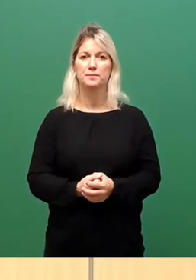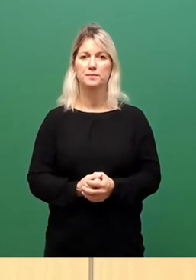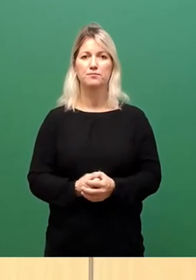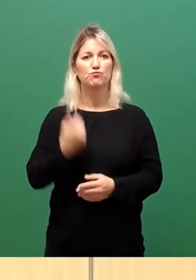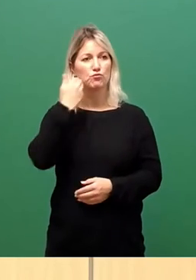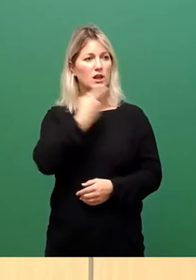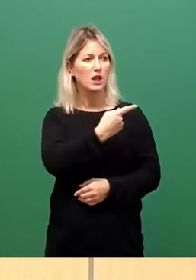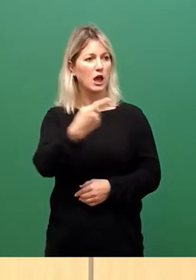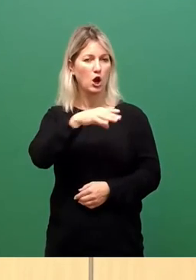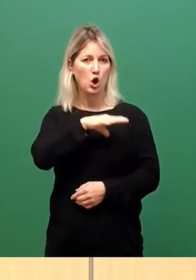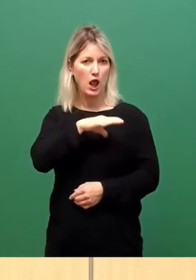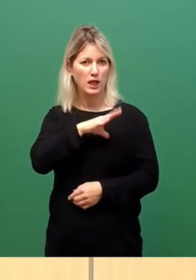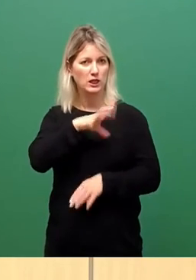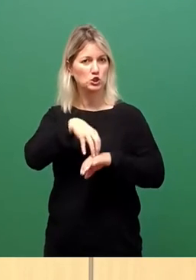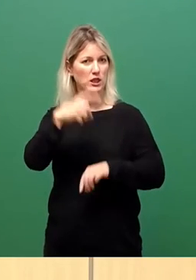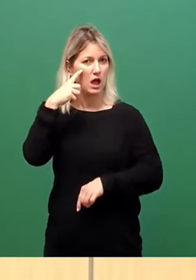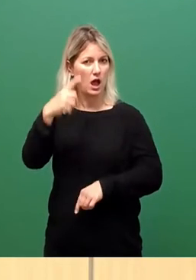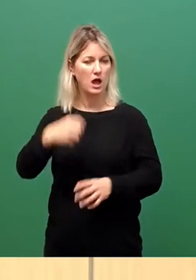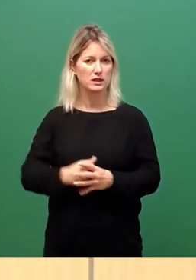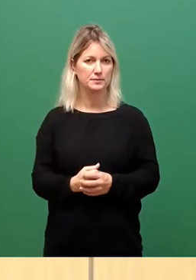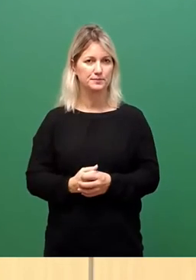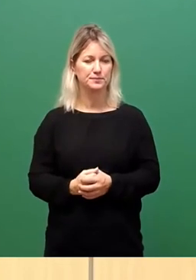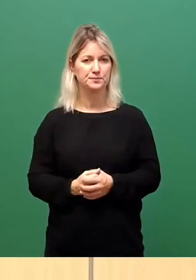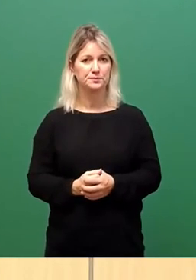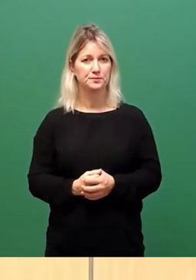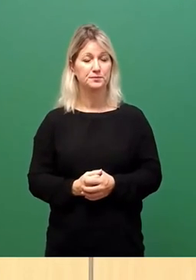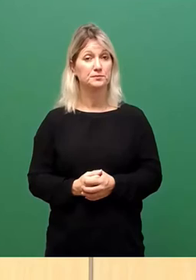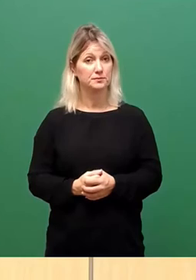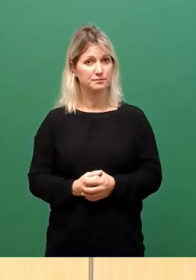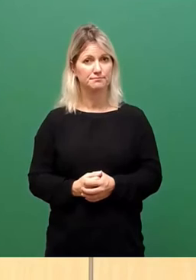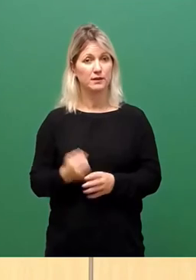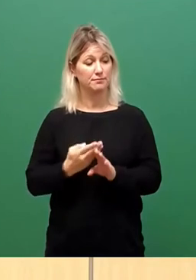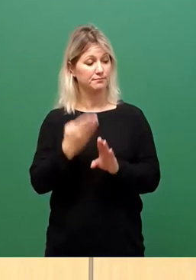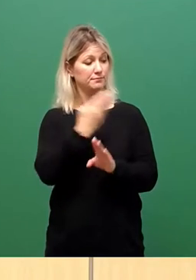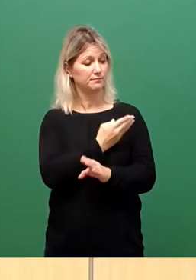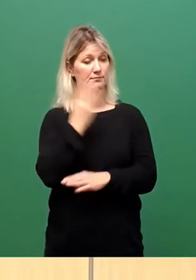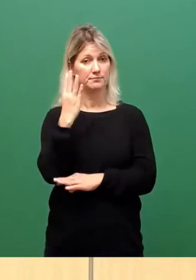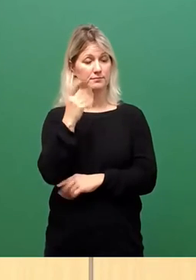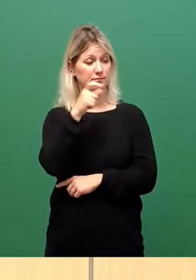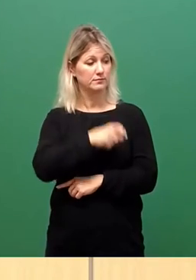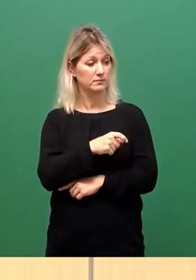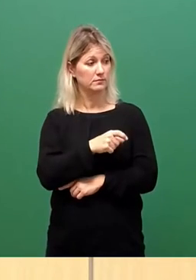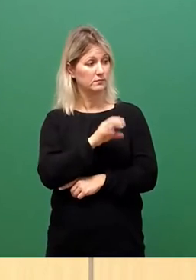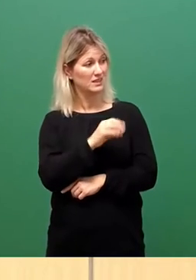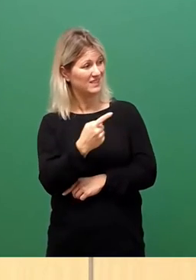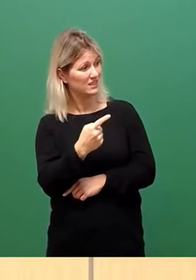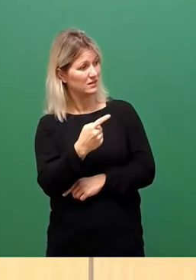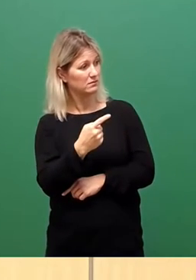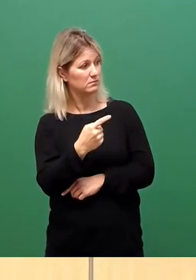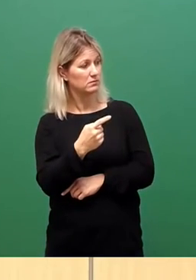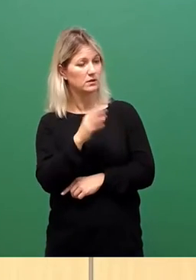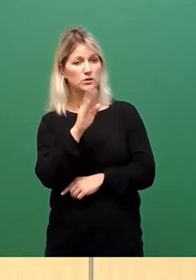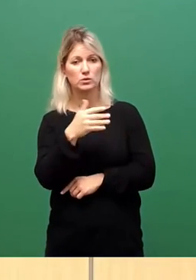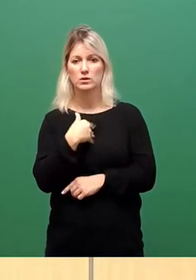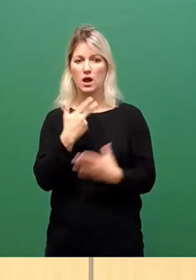Kollegen im Stadtrat, das Gute an der Rede meines Vorredners ist ja, dass man Sie gar nicht verstanden hat, zu 80 Prozent.